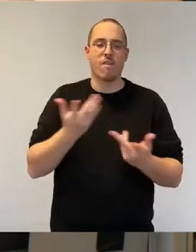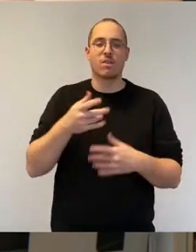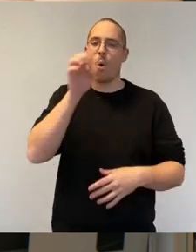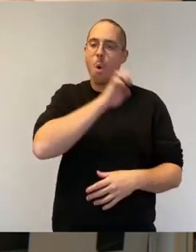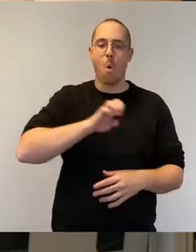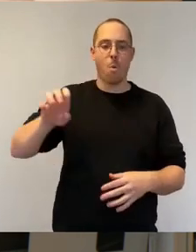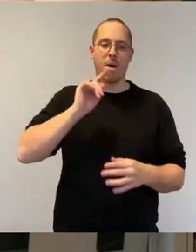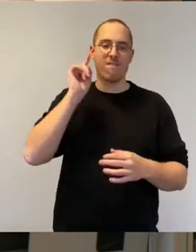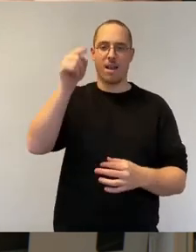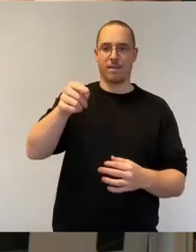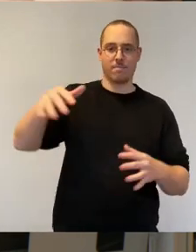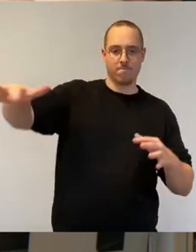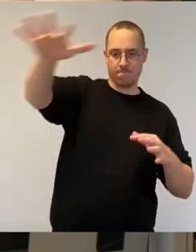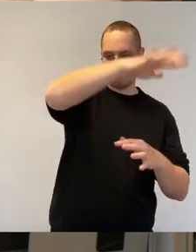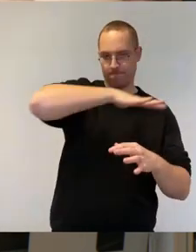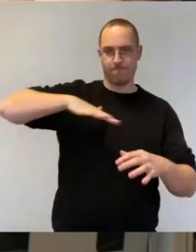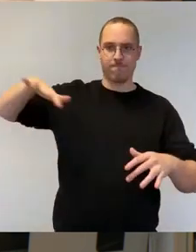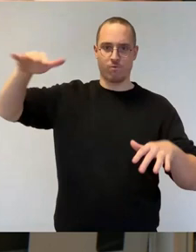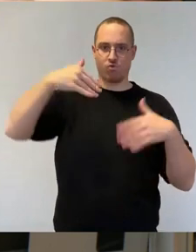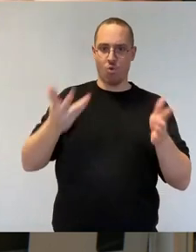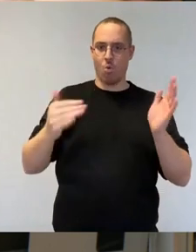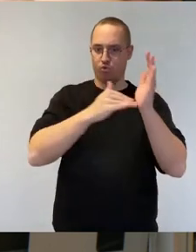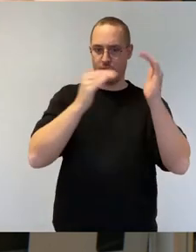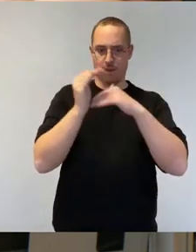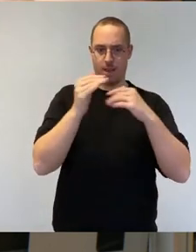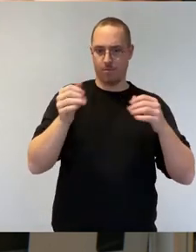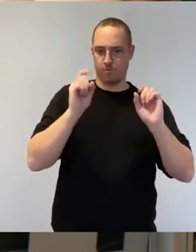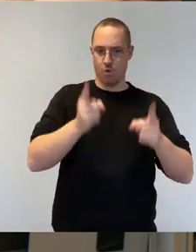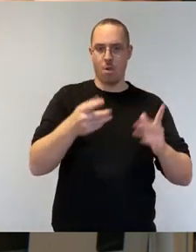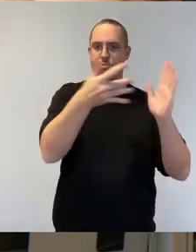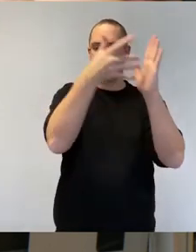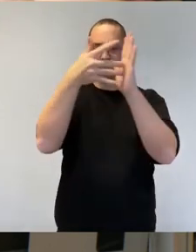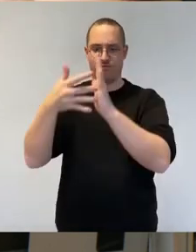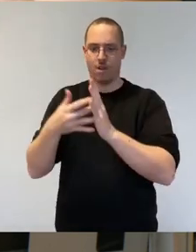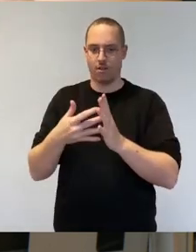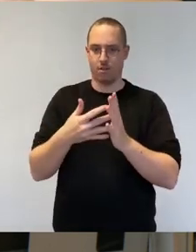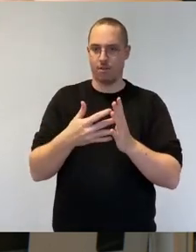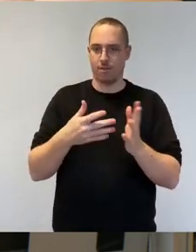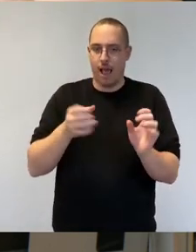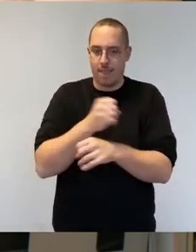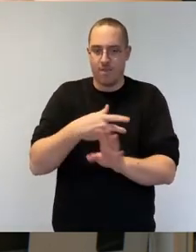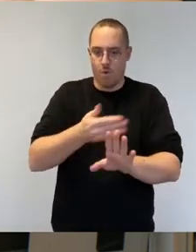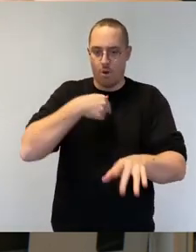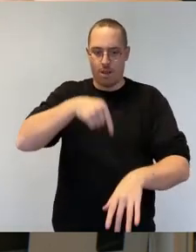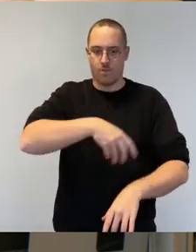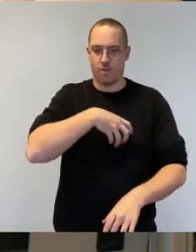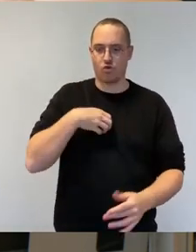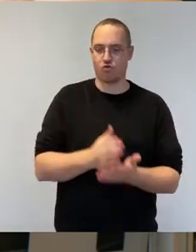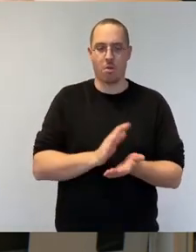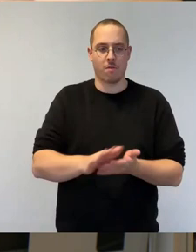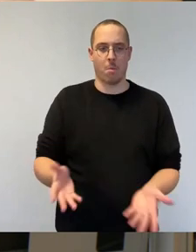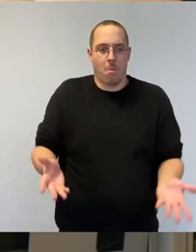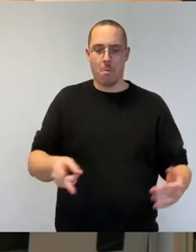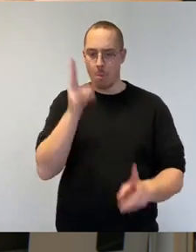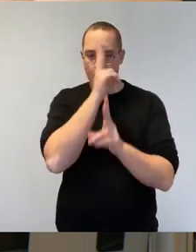dieses System hier einführt. Auch mit dieser Frage hat sich die AfD offensichtlich nicht beschäftigt. Deswegen möchte ich an dieser